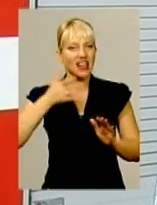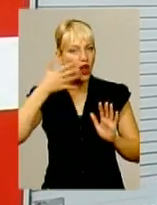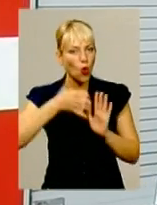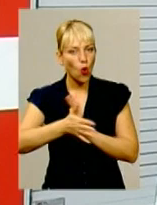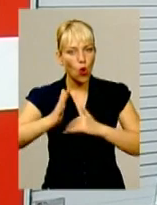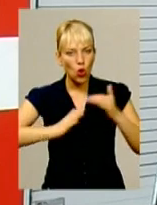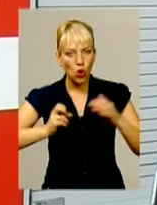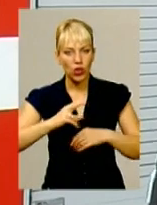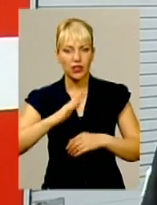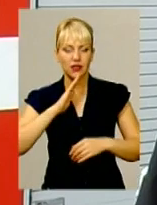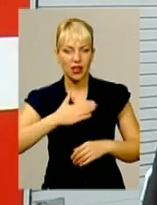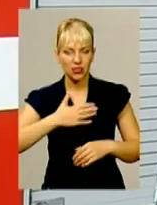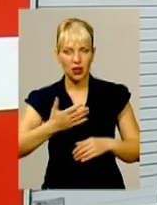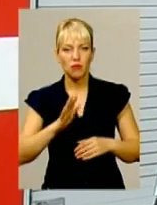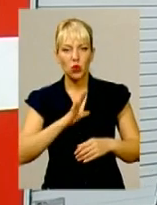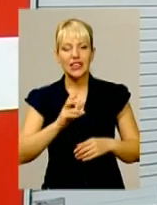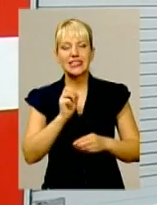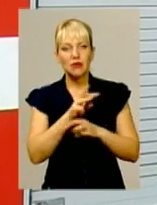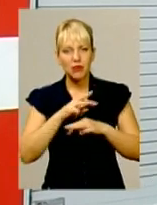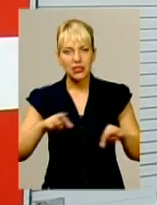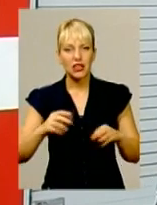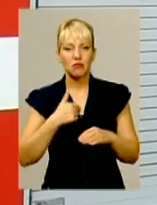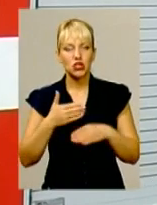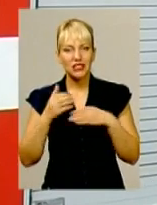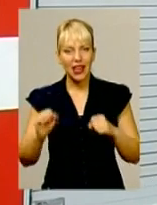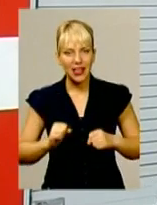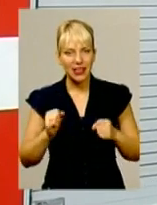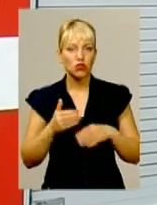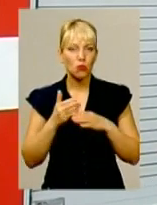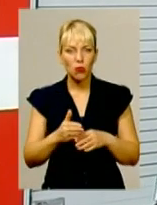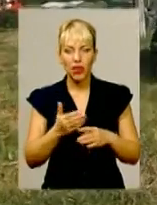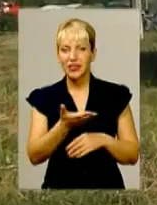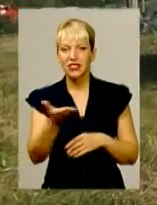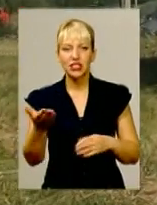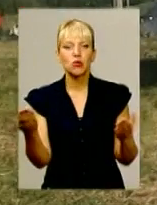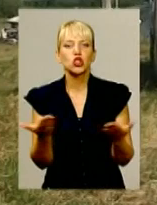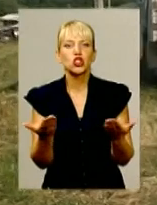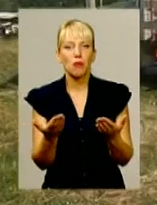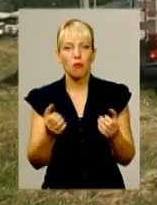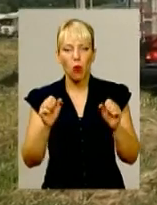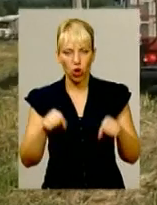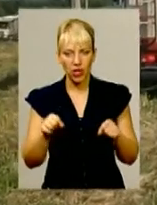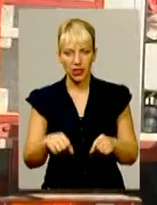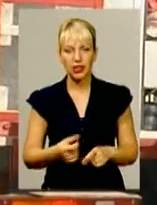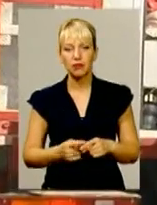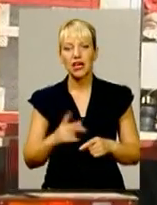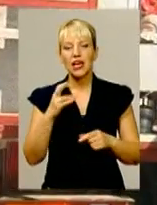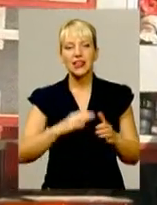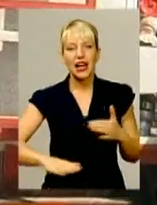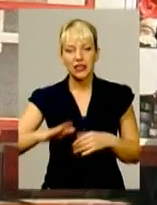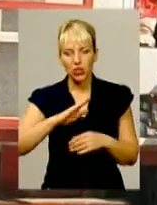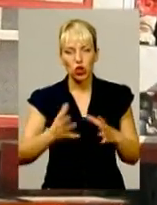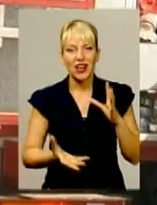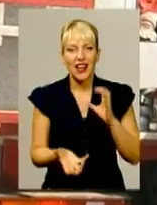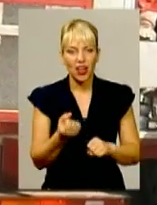міністерства, ми старалися допомогати їм, чим могли. На мирній території рятувальникам краю, а це